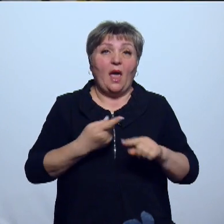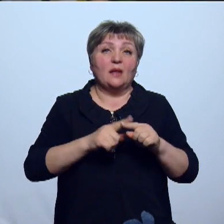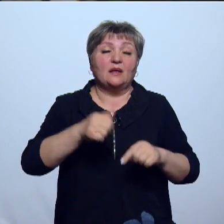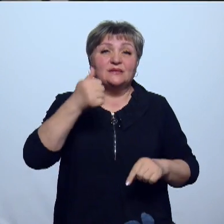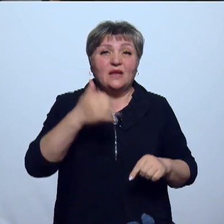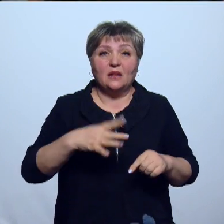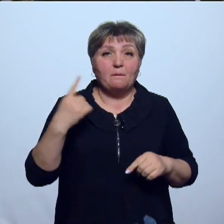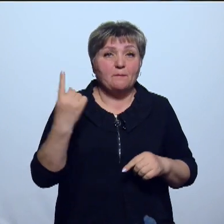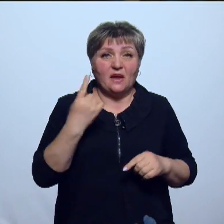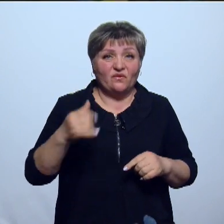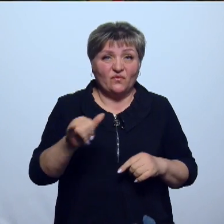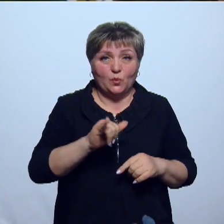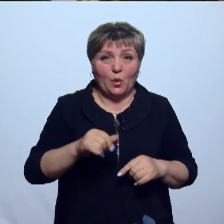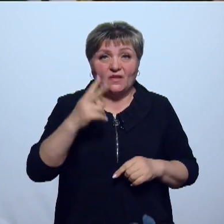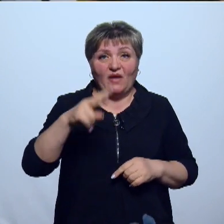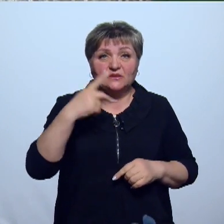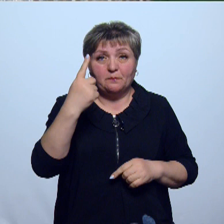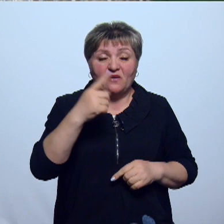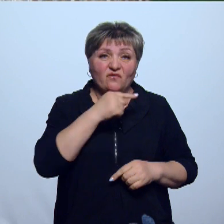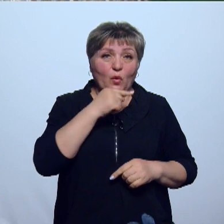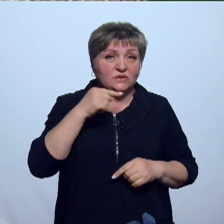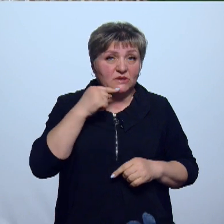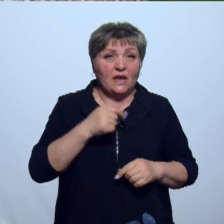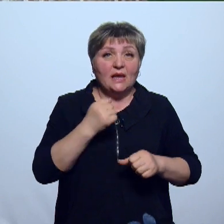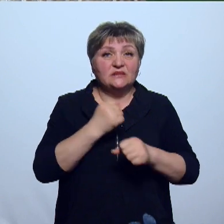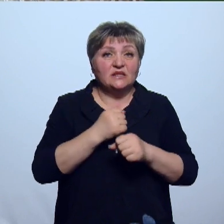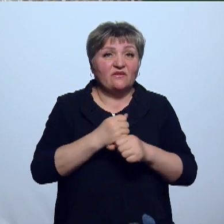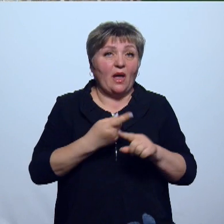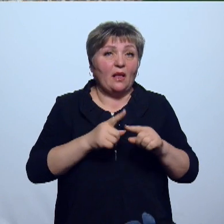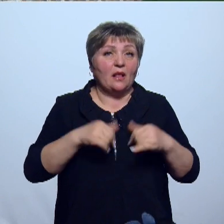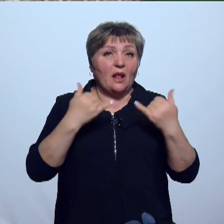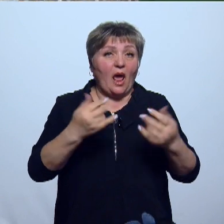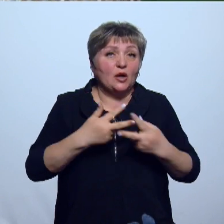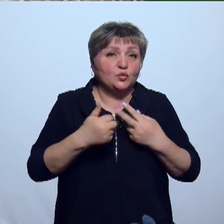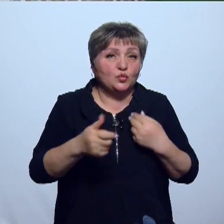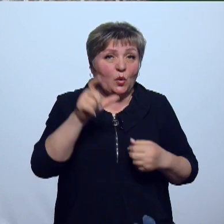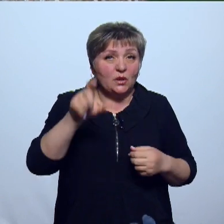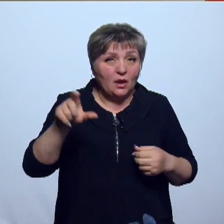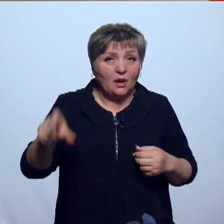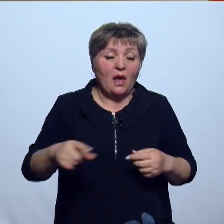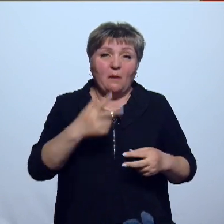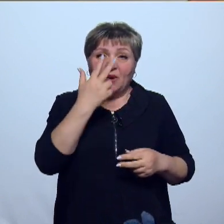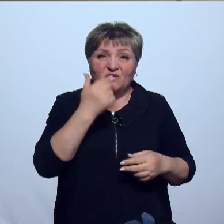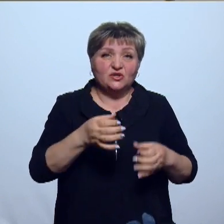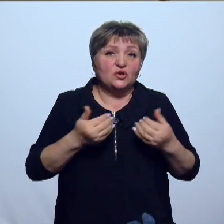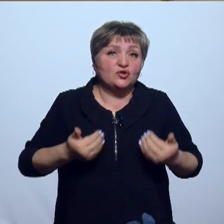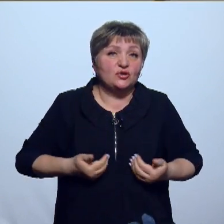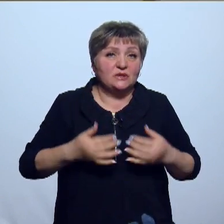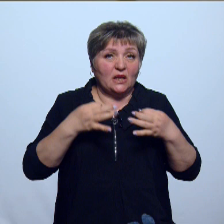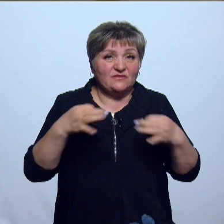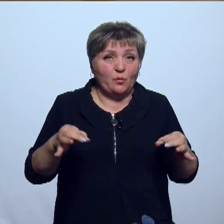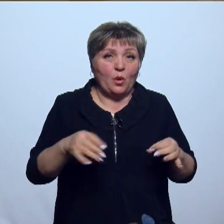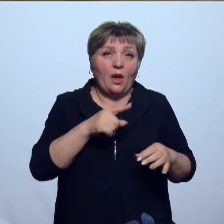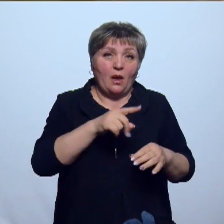центр первый в Удмуртии и 21-й в России. Создавать для осужденных условия, приближенной к привычной жизни на свободе, удается